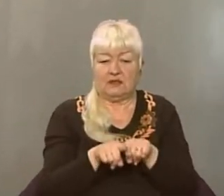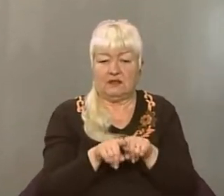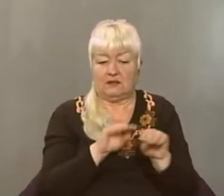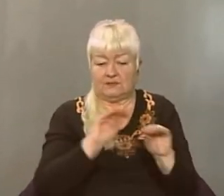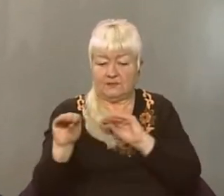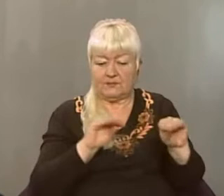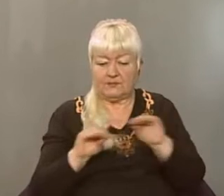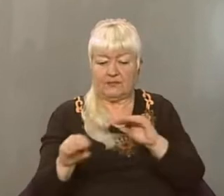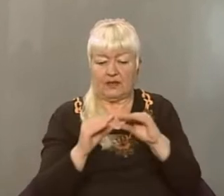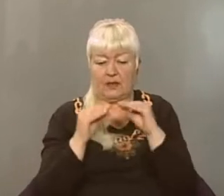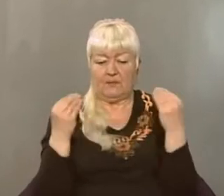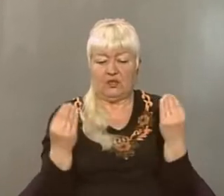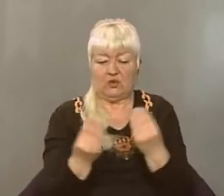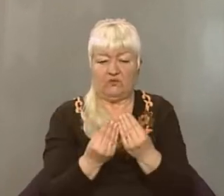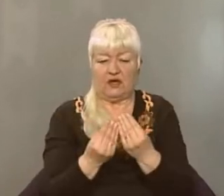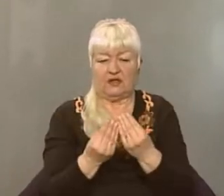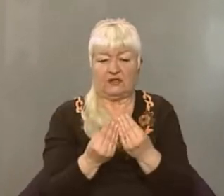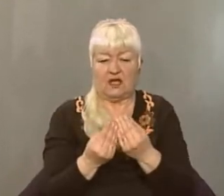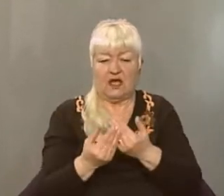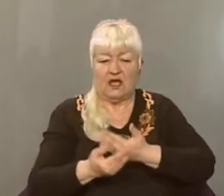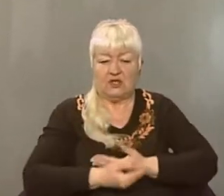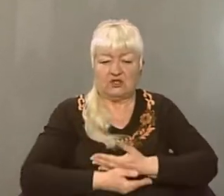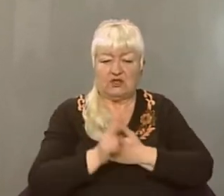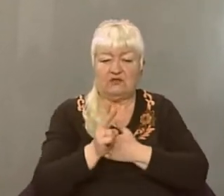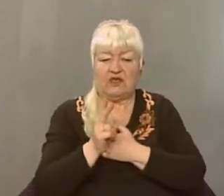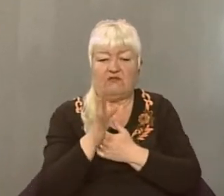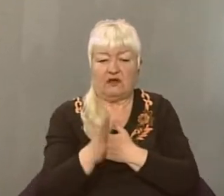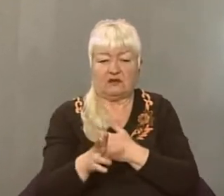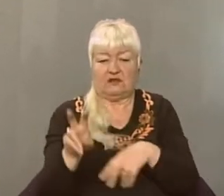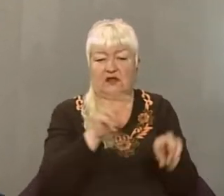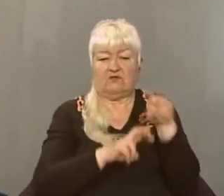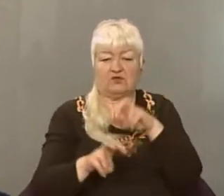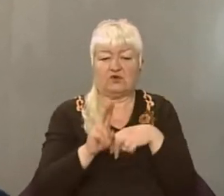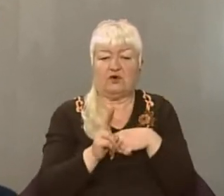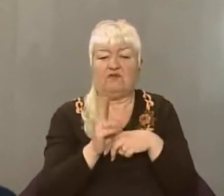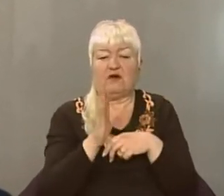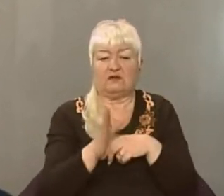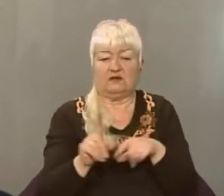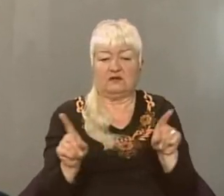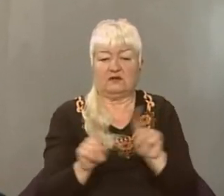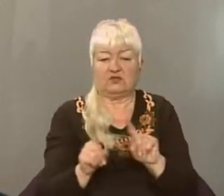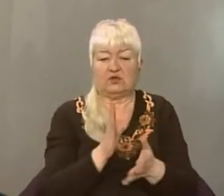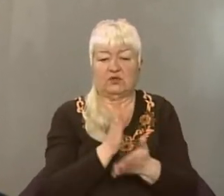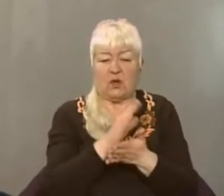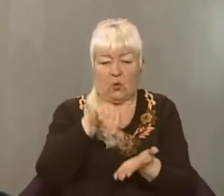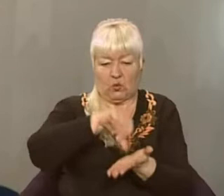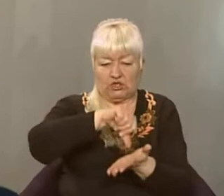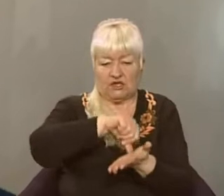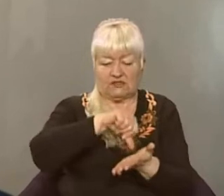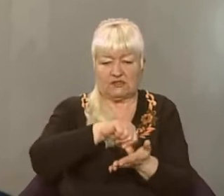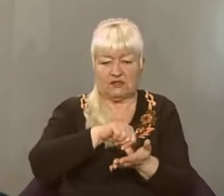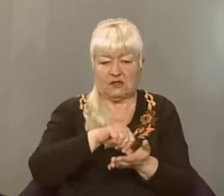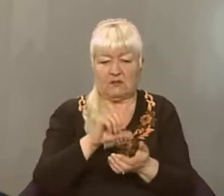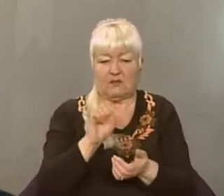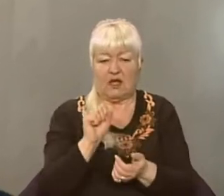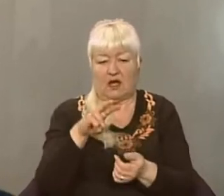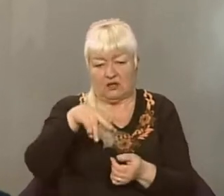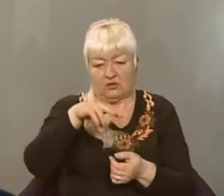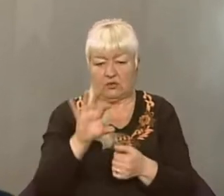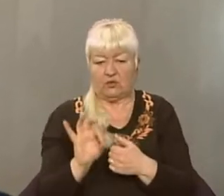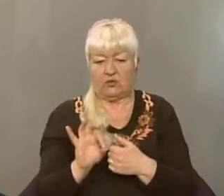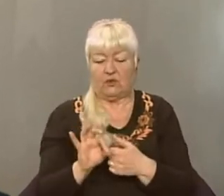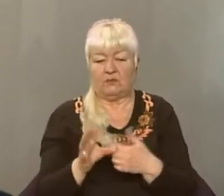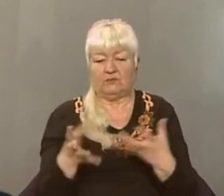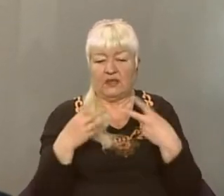мінування, підступні житлових помешкань, вишупували квартири, що належать учасникам терористичної